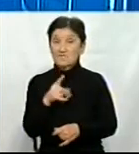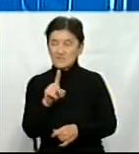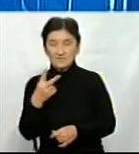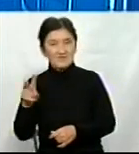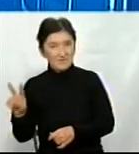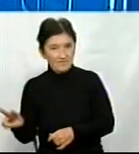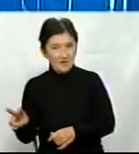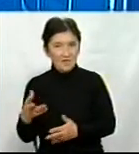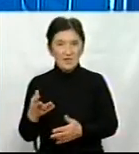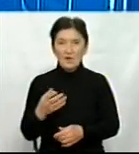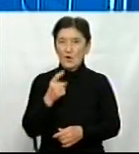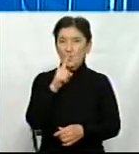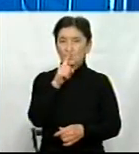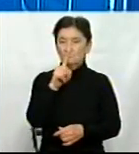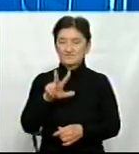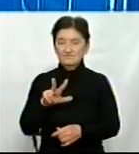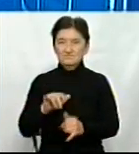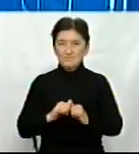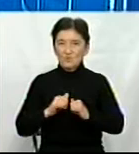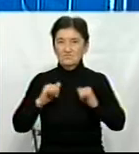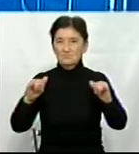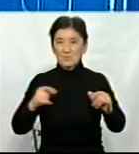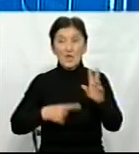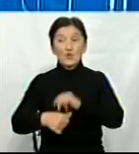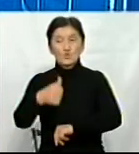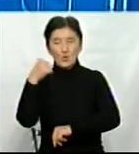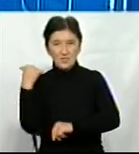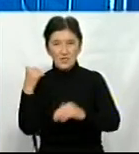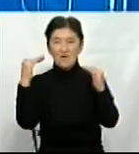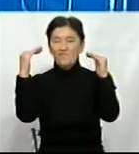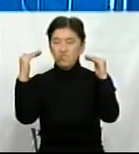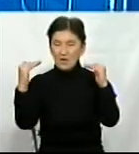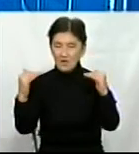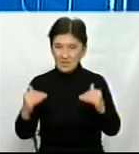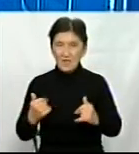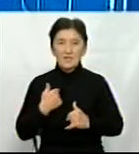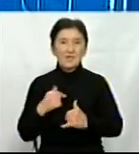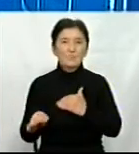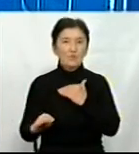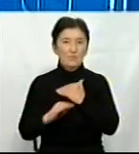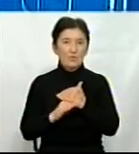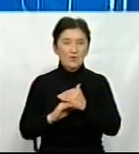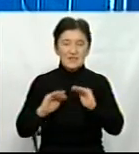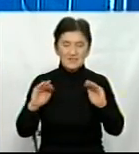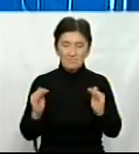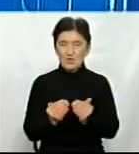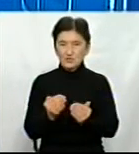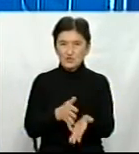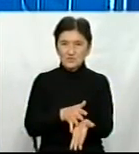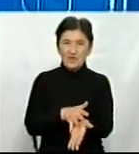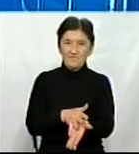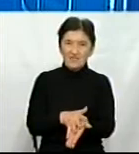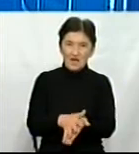На третину піднялися. Тоді впали, і це нам допомогло зменшити прямі витрати на